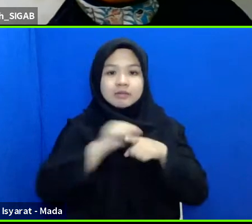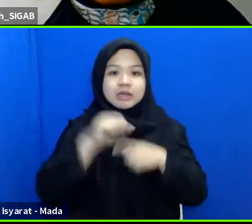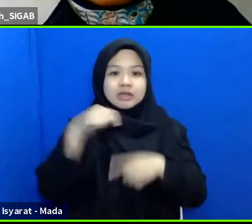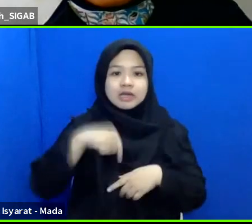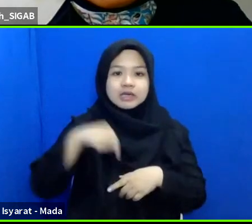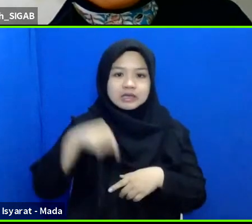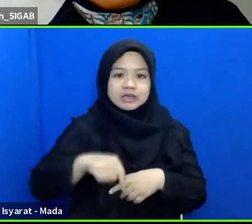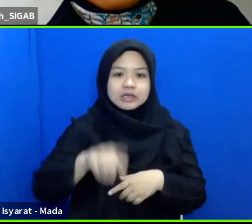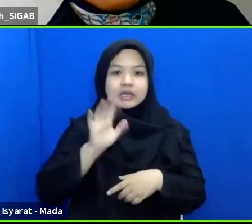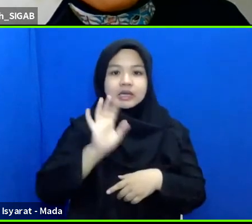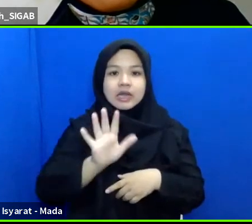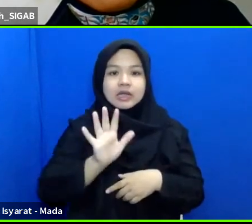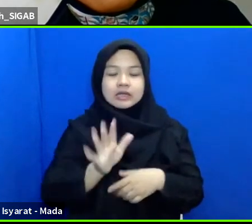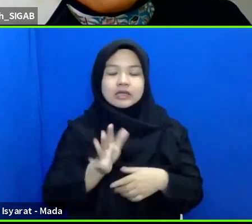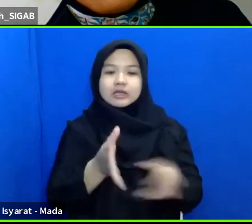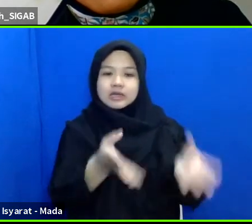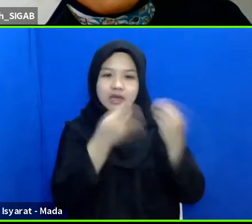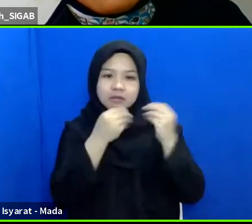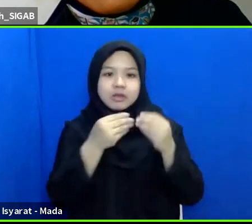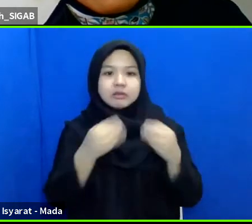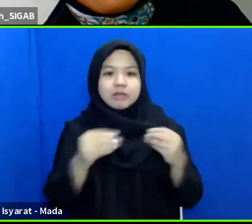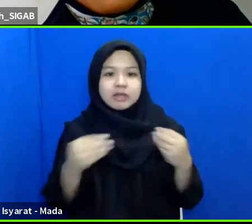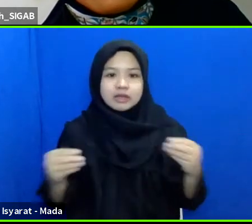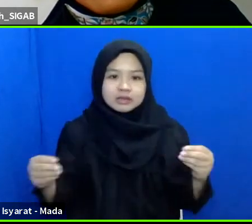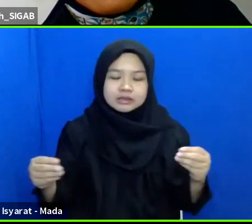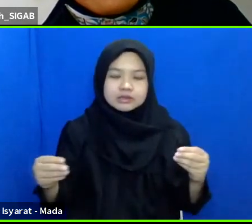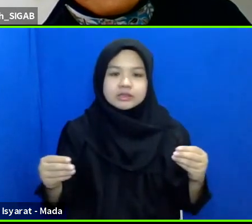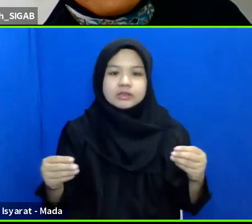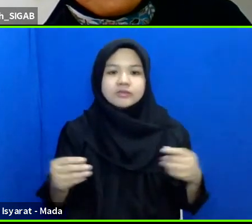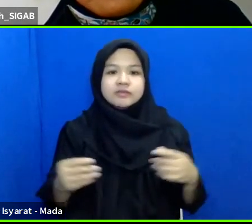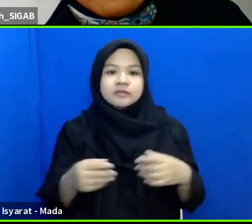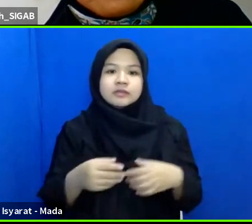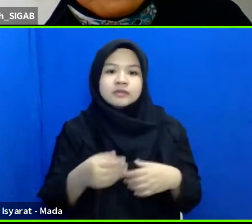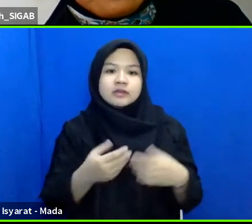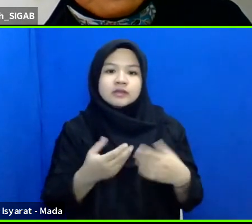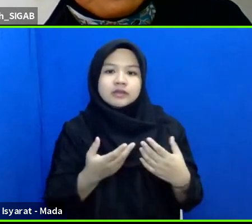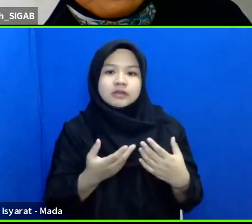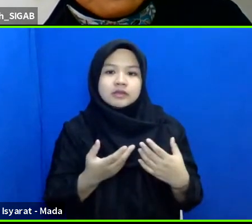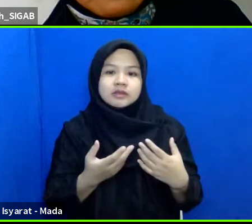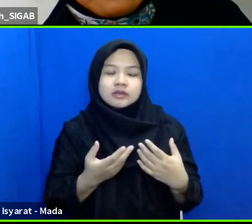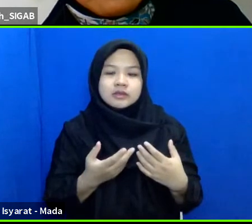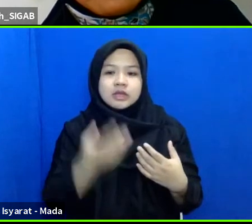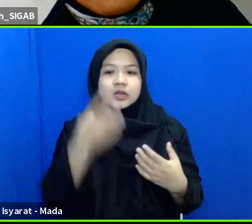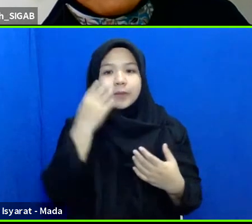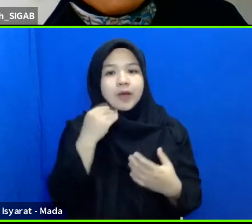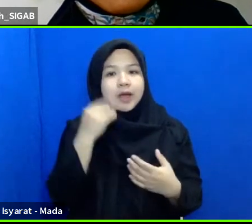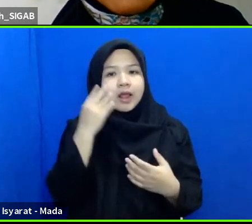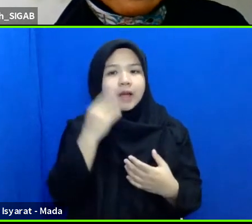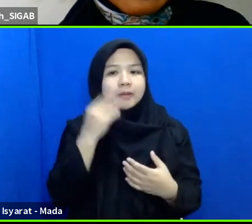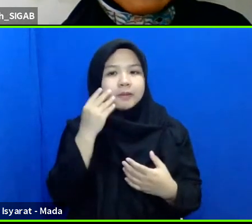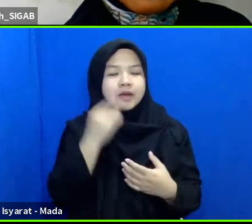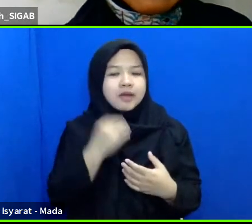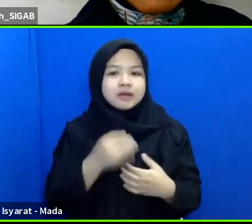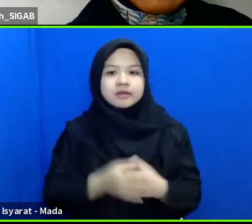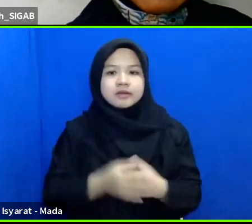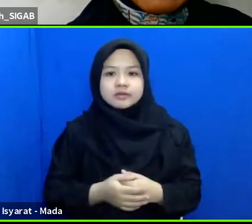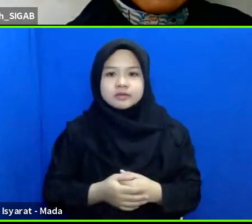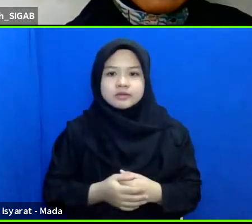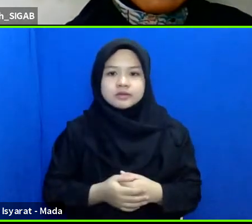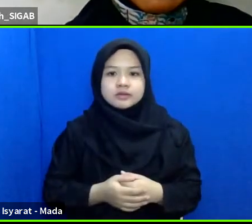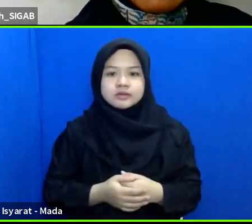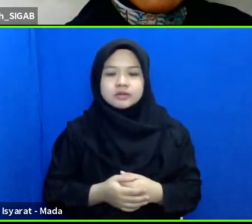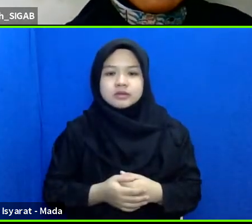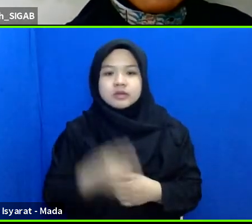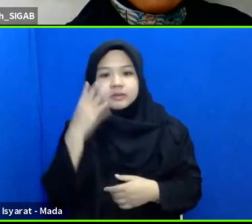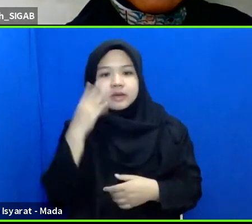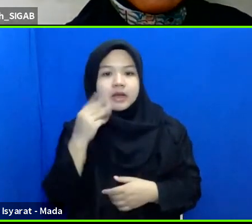didapatkan materi-materi didapatkan pengalaman-pengalaman ya dari